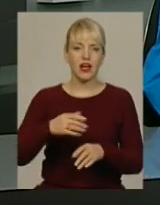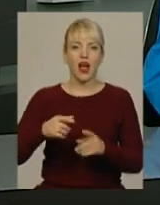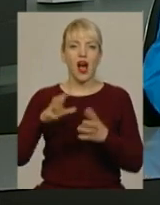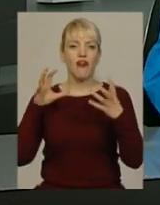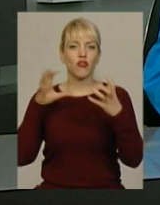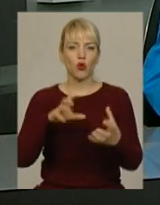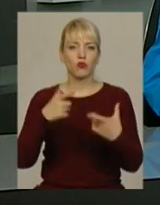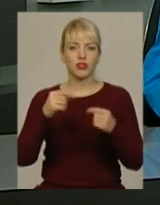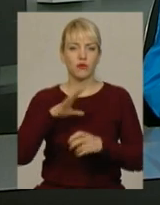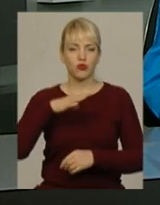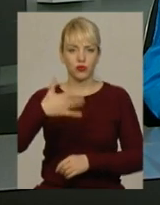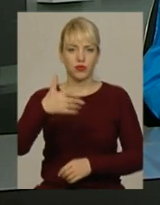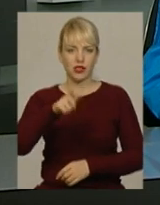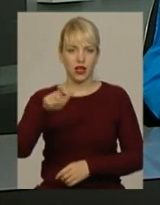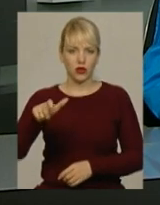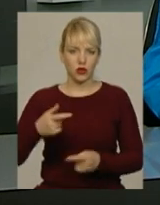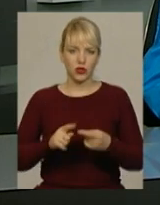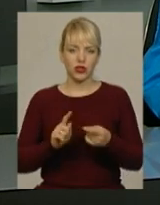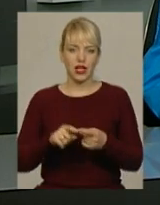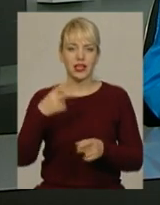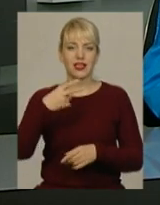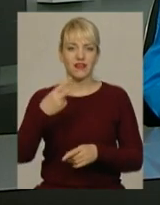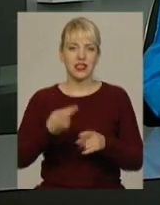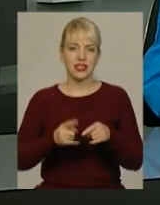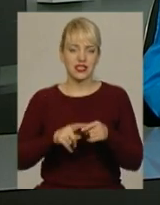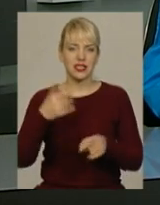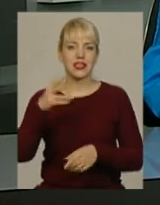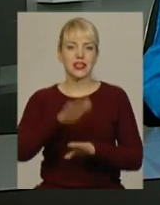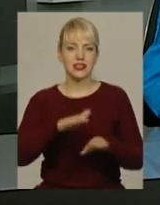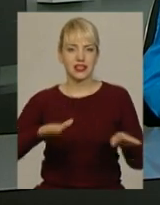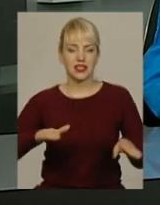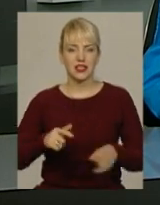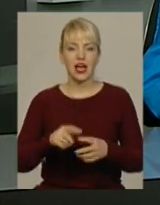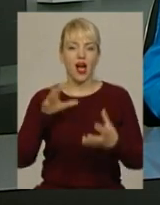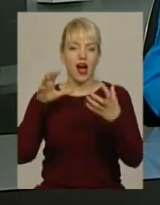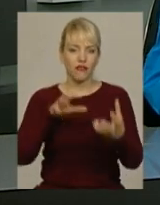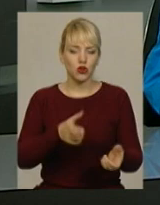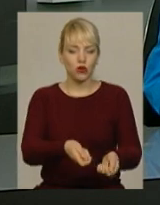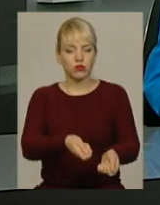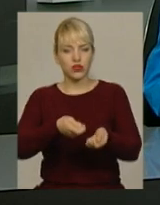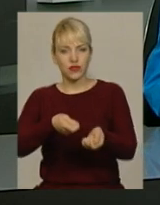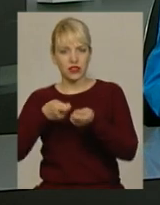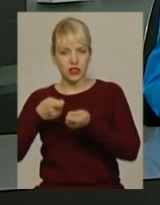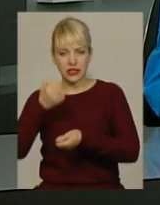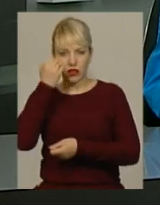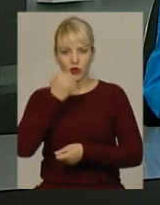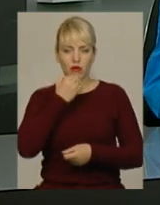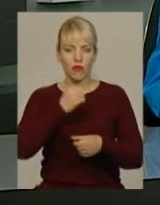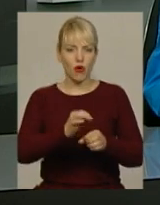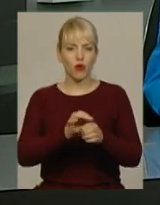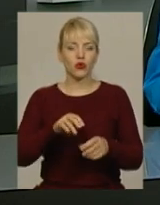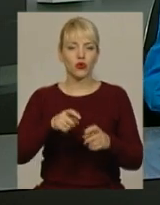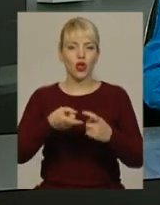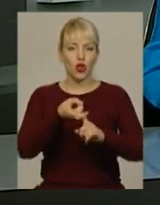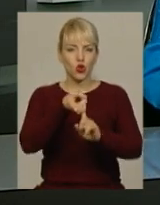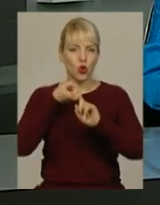перебували півсотні людей, зокрема й 20 дітей. Автобус з кювету витягали за допомогою буксирного троса та